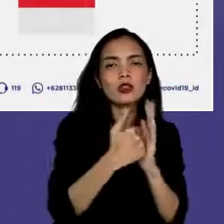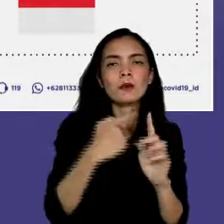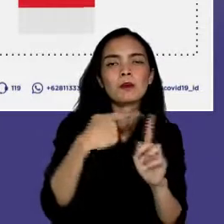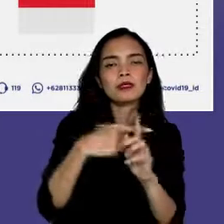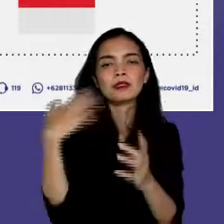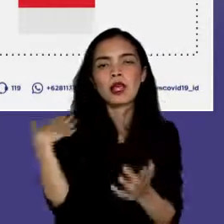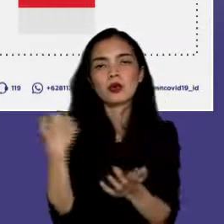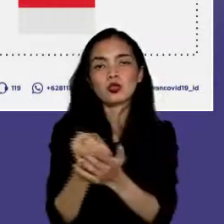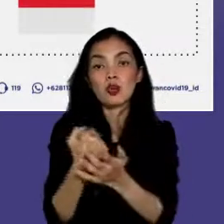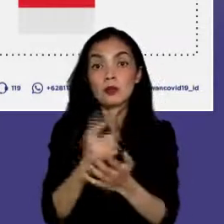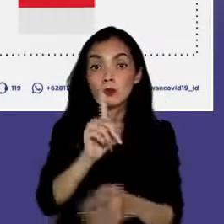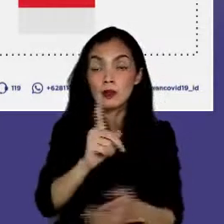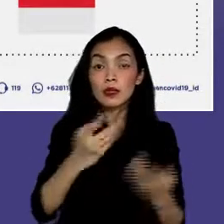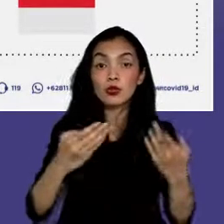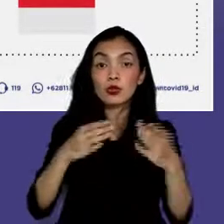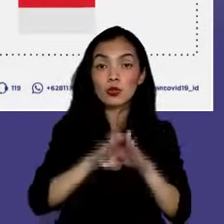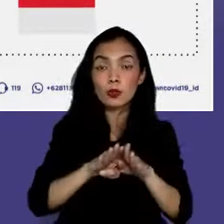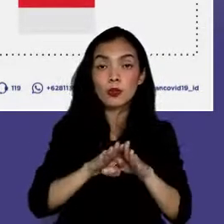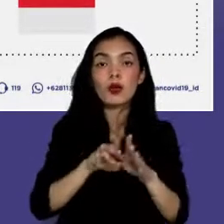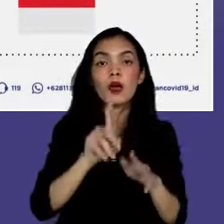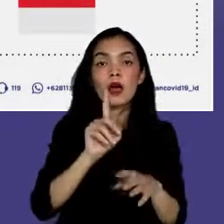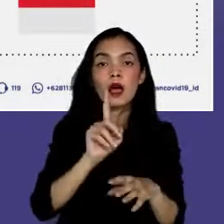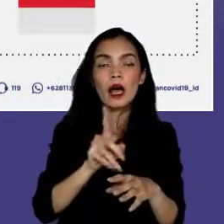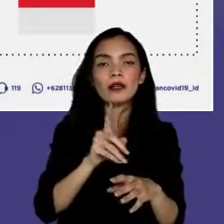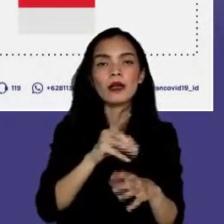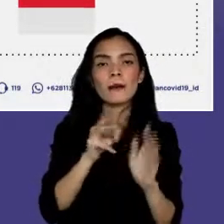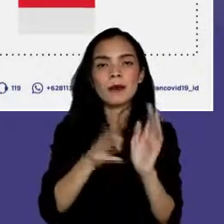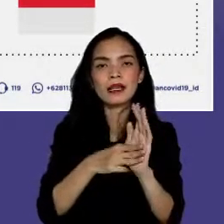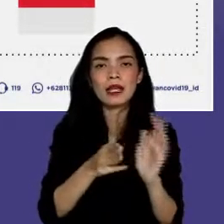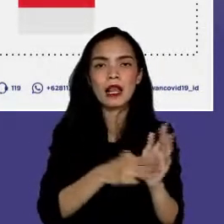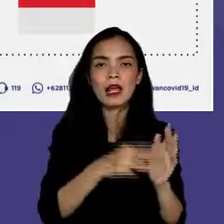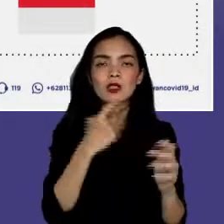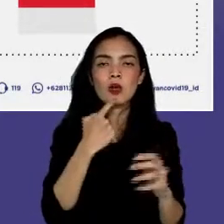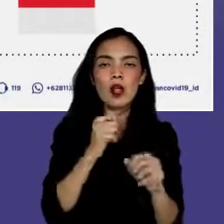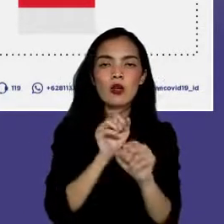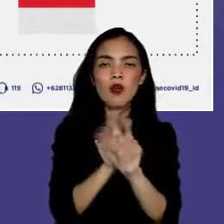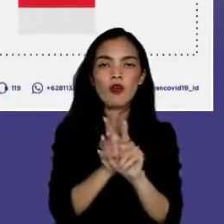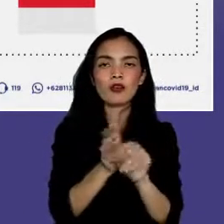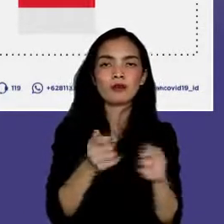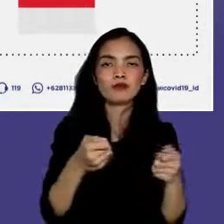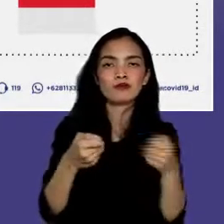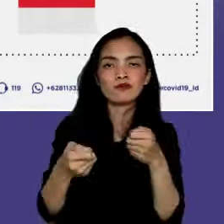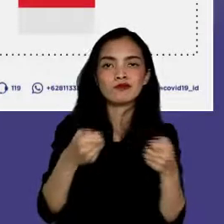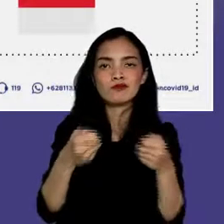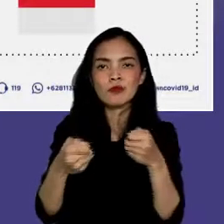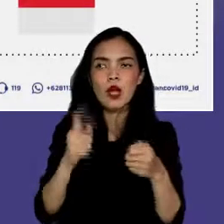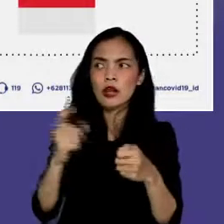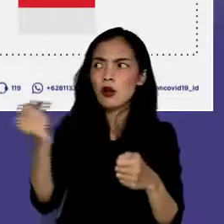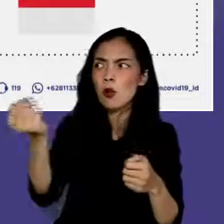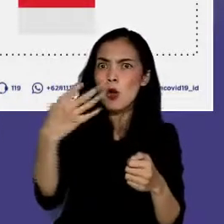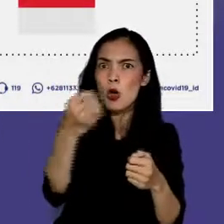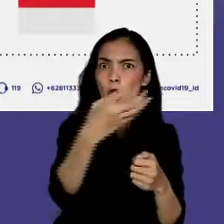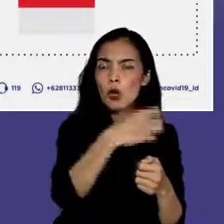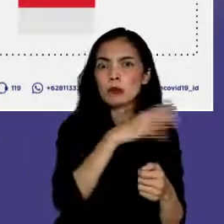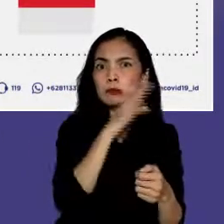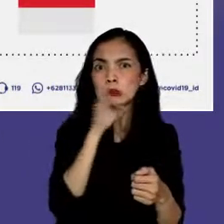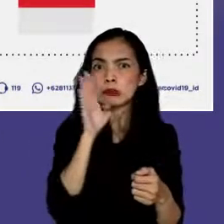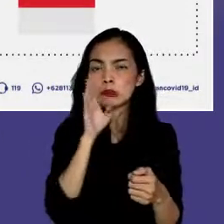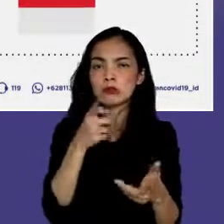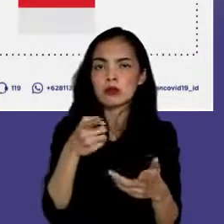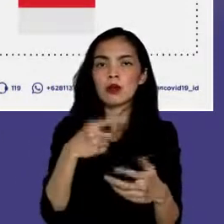Sebagai penutup, saya akan menyampaikan isu terkait penanganan COVID-19 yang berkembang dalam beberapa hari ini.